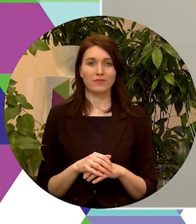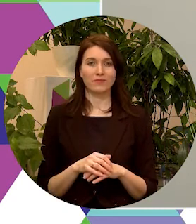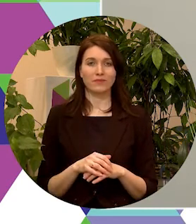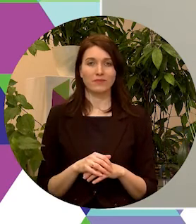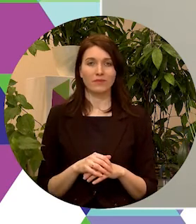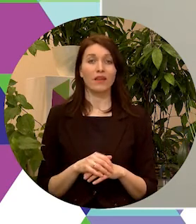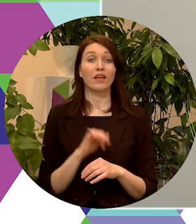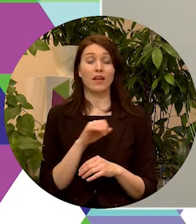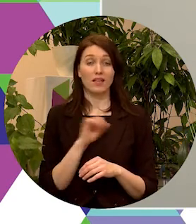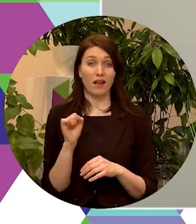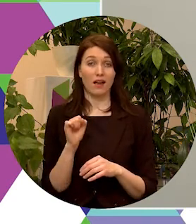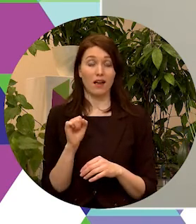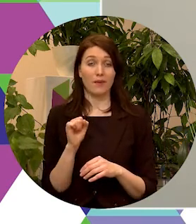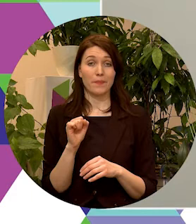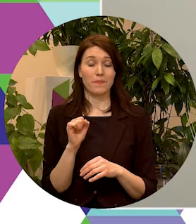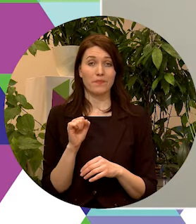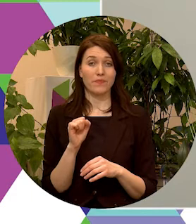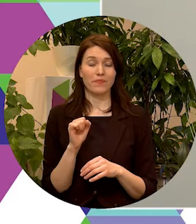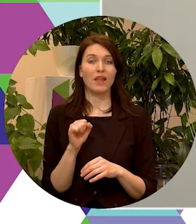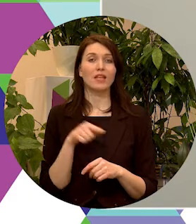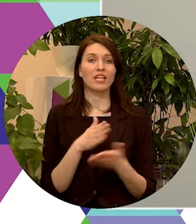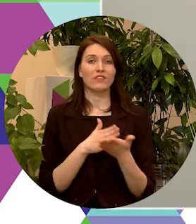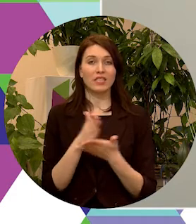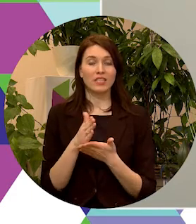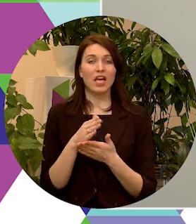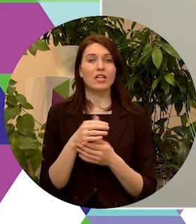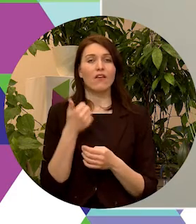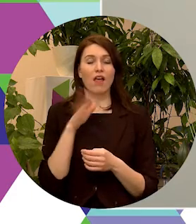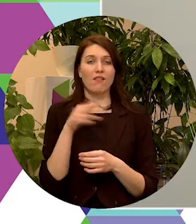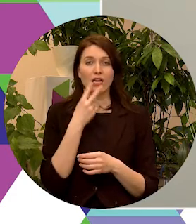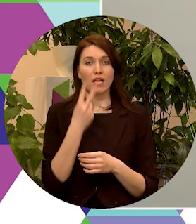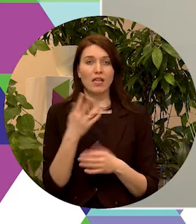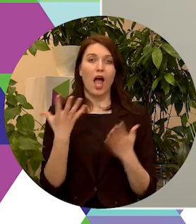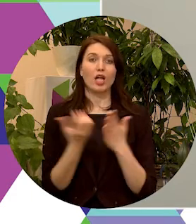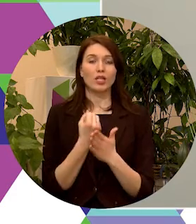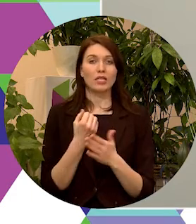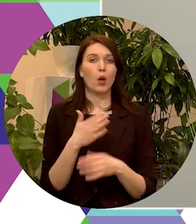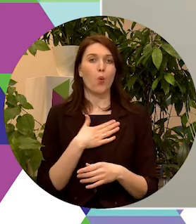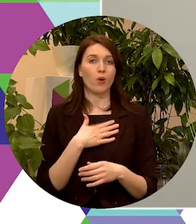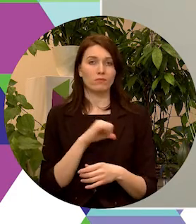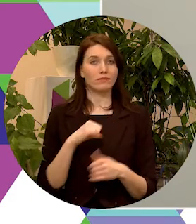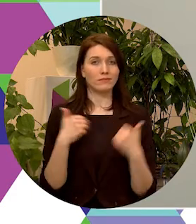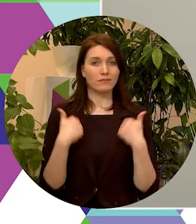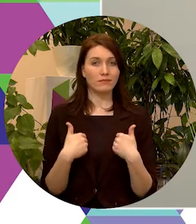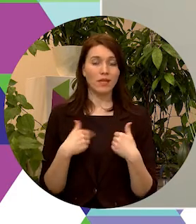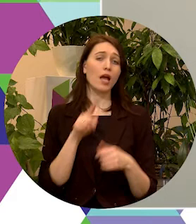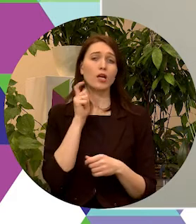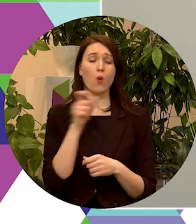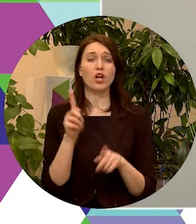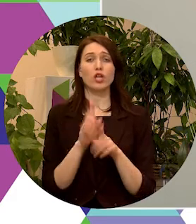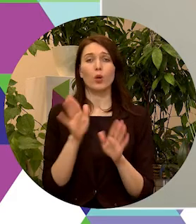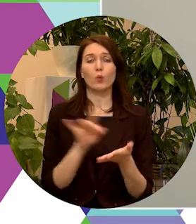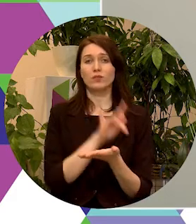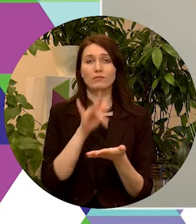Jā, tās bija virkni virziena, kur varētu skatīties un atrast kopriekš tevīm, bet jaunieši būs arī centrā